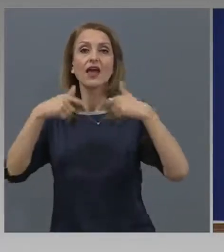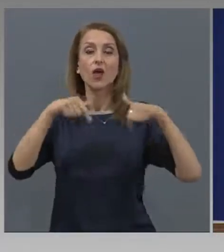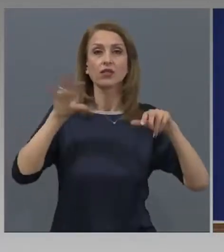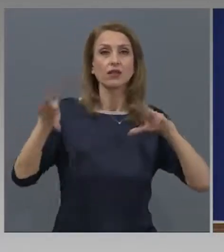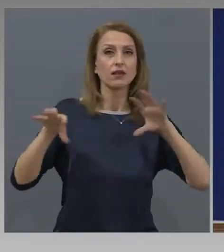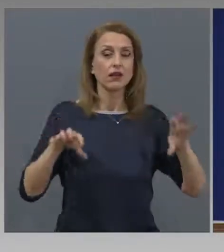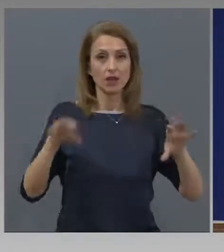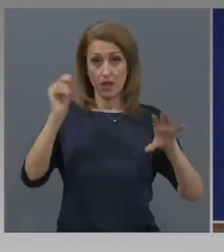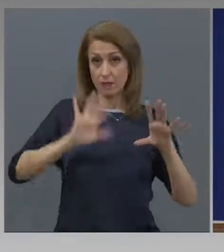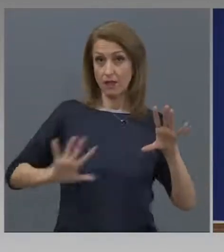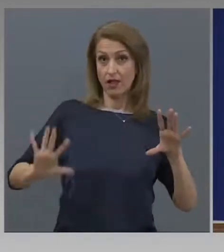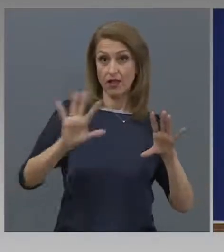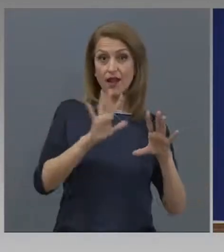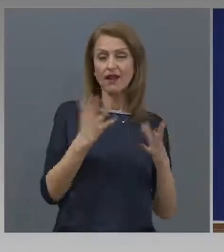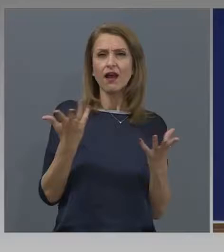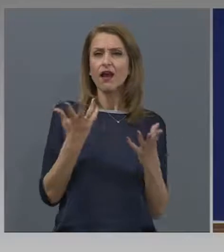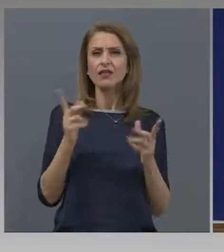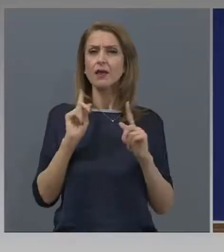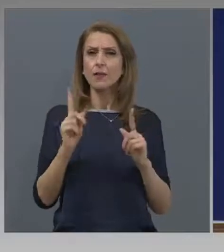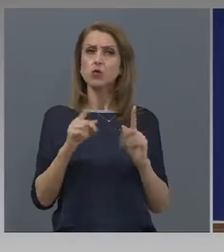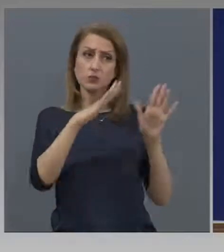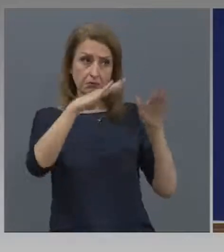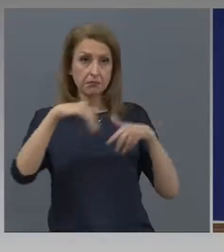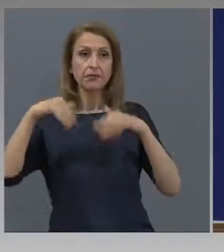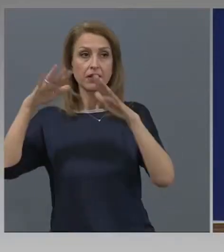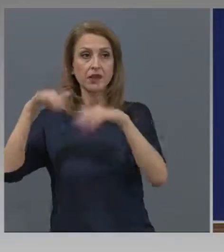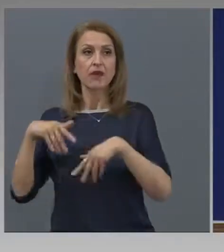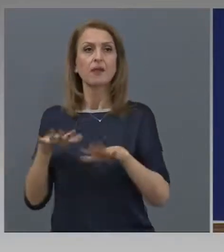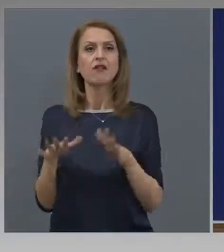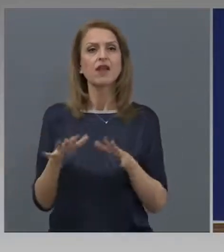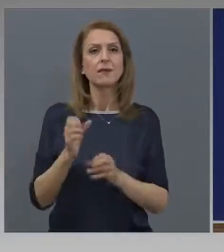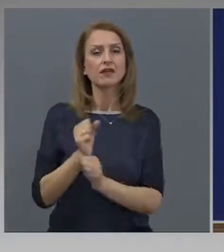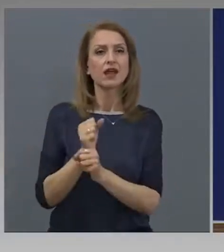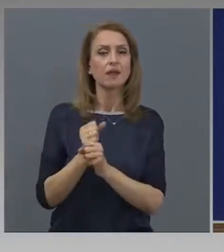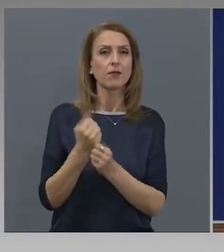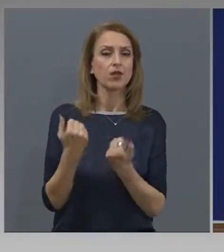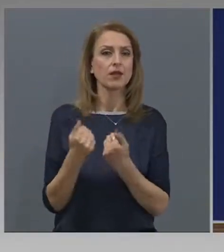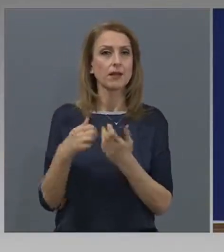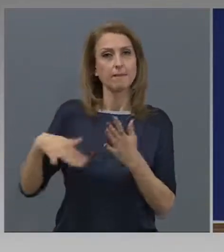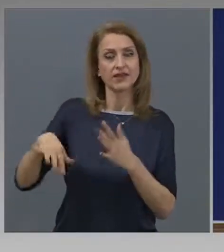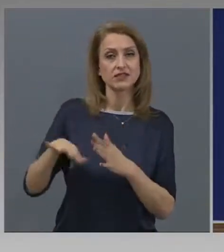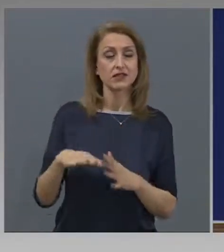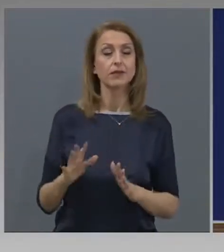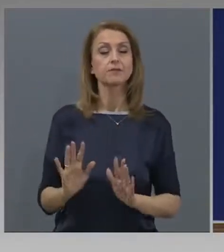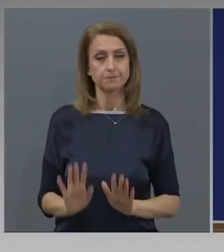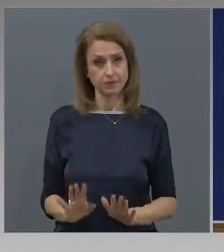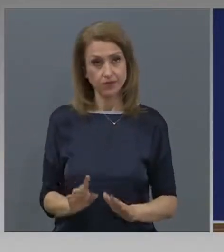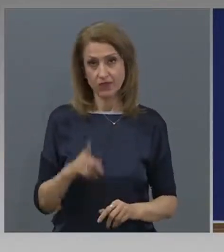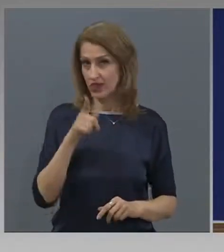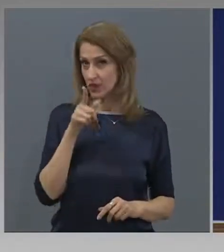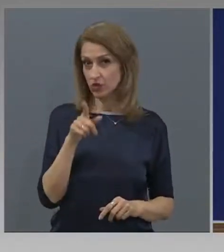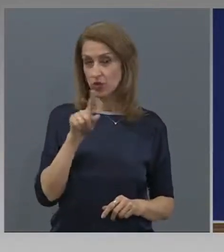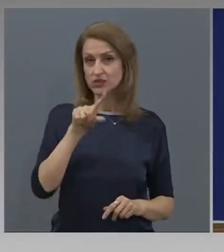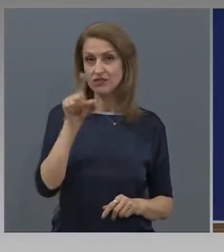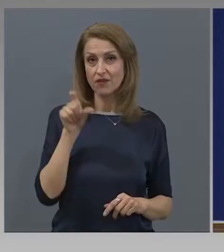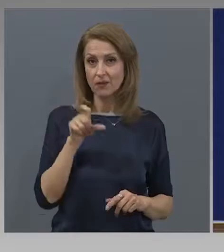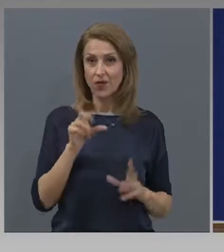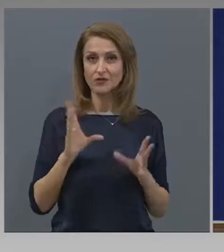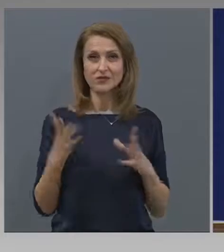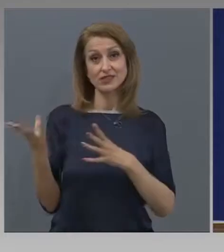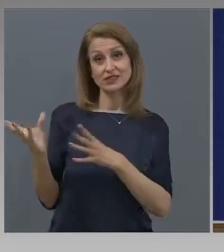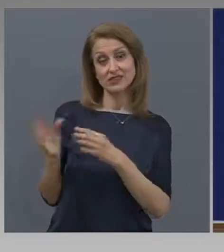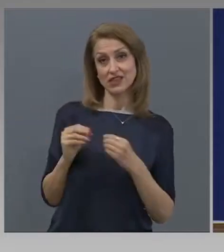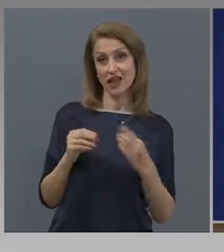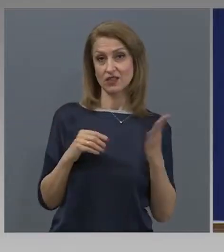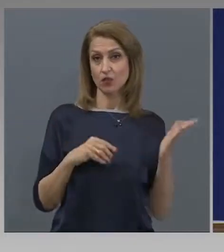България могат да предоставят подобни времени работни места? Този въпрос предполагаме съвместени с